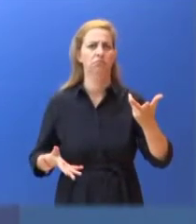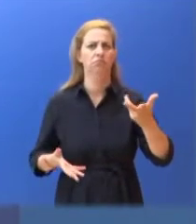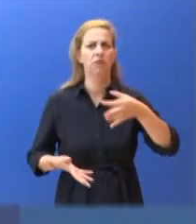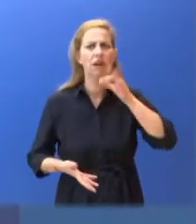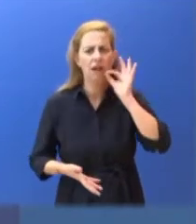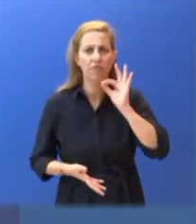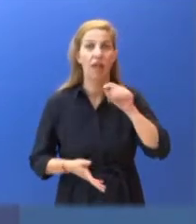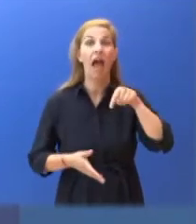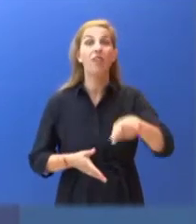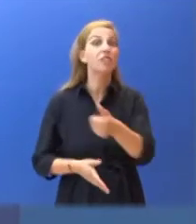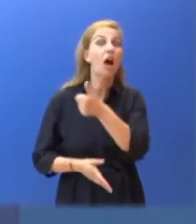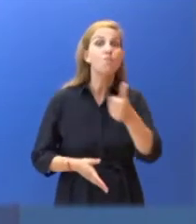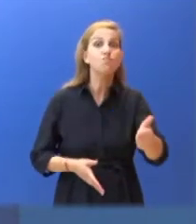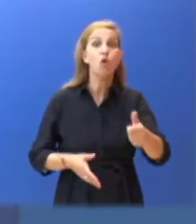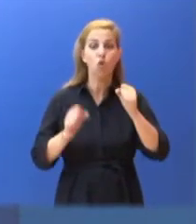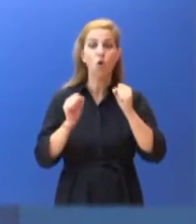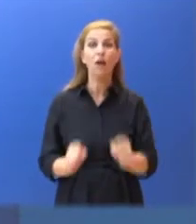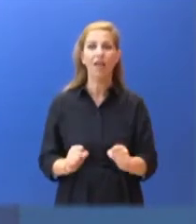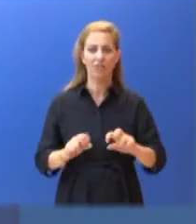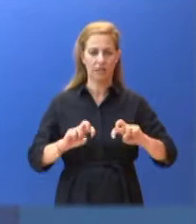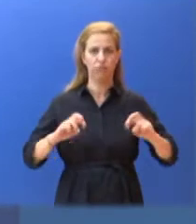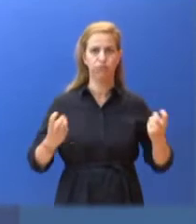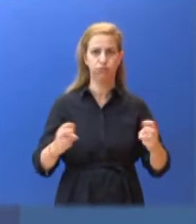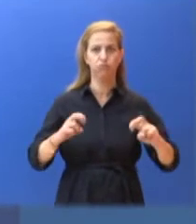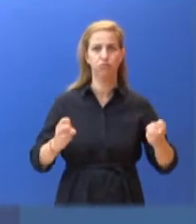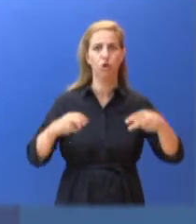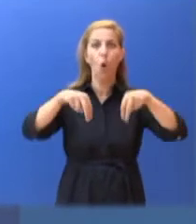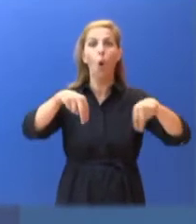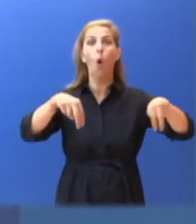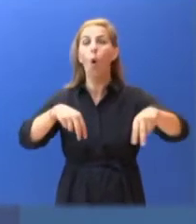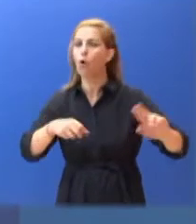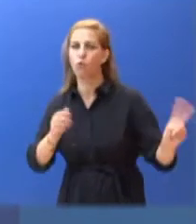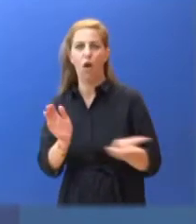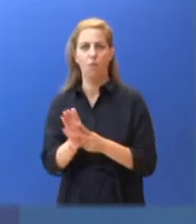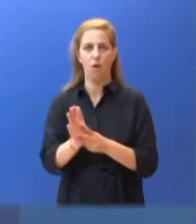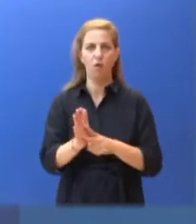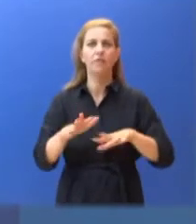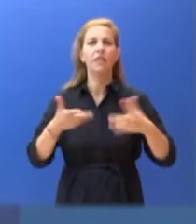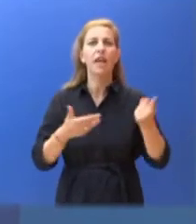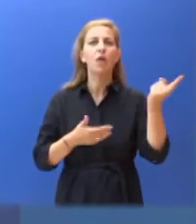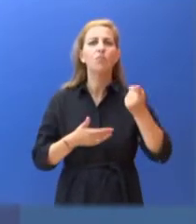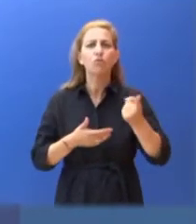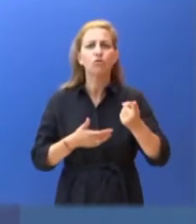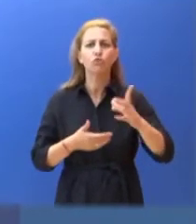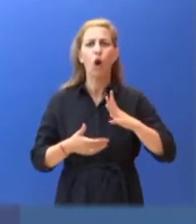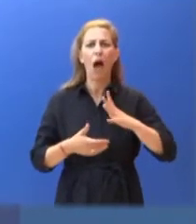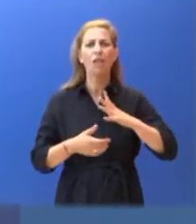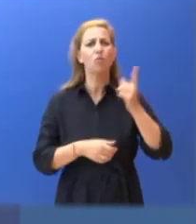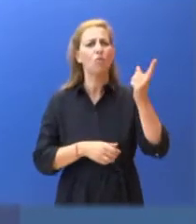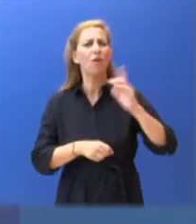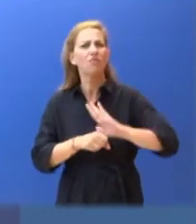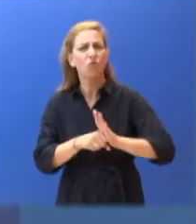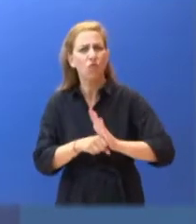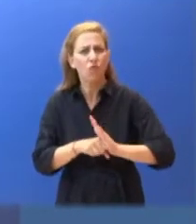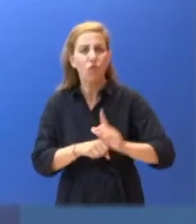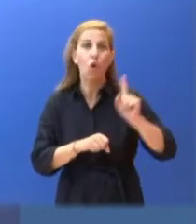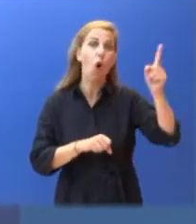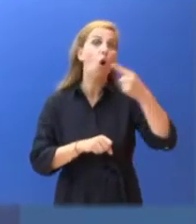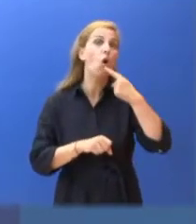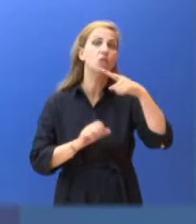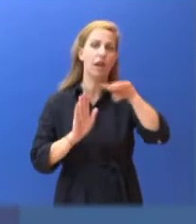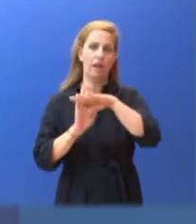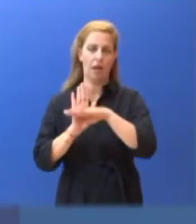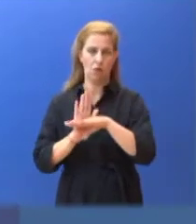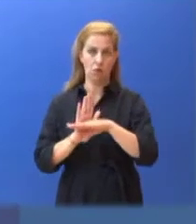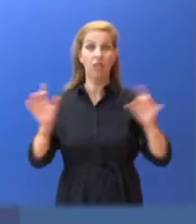αποκλειστικά με καθήμενους και με τους κανόνες χωρητικότητας που έχει ορίσει το Υπουργείο Ανάπτυξης. Οι επιχειρήσεις στις οποίες θα διαπιστώνονται